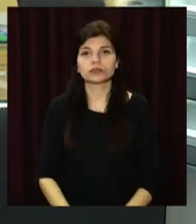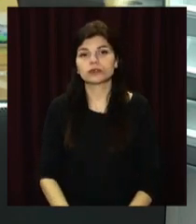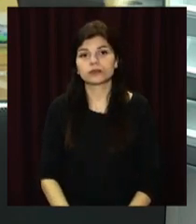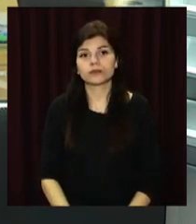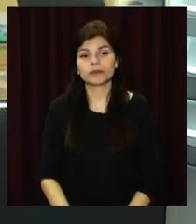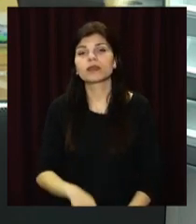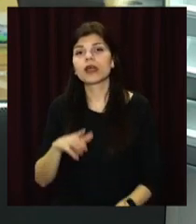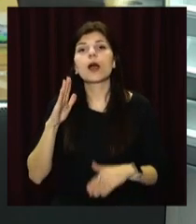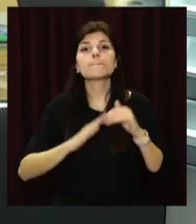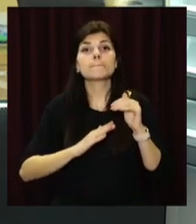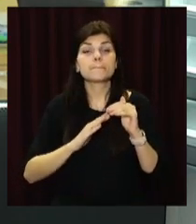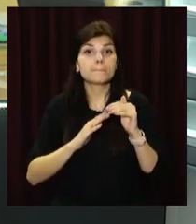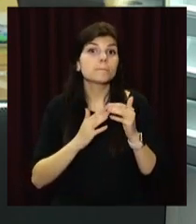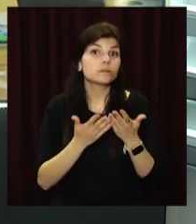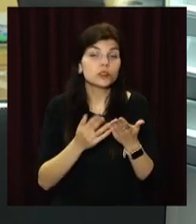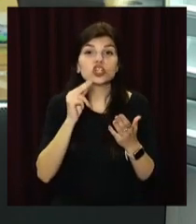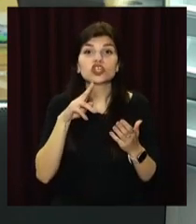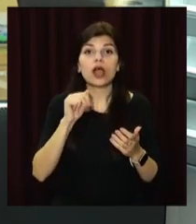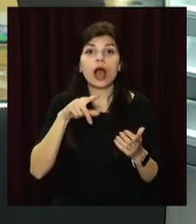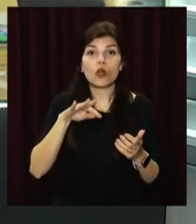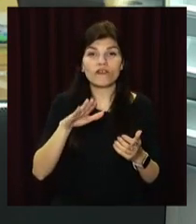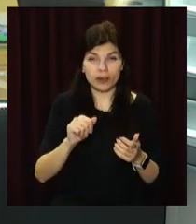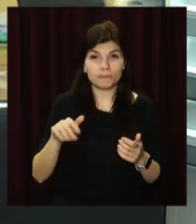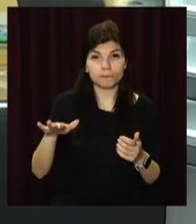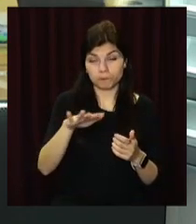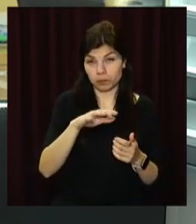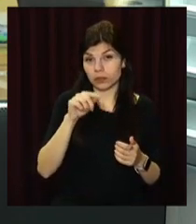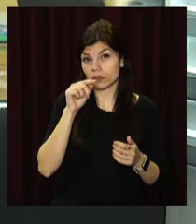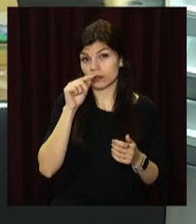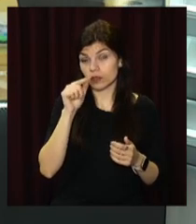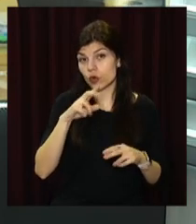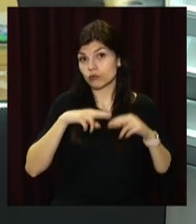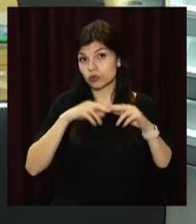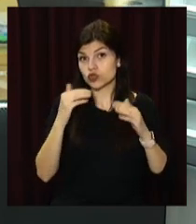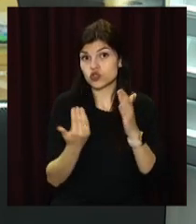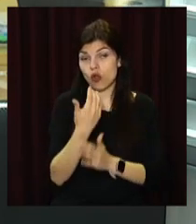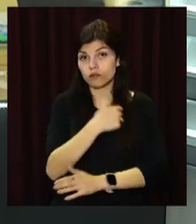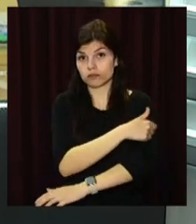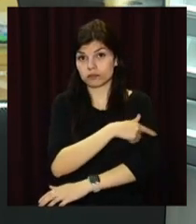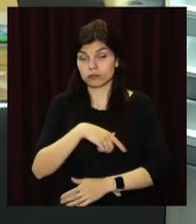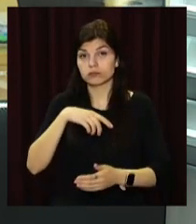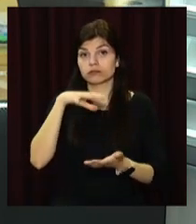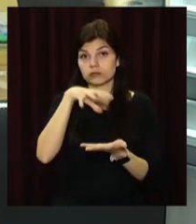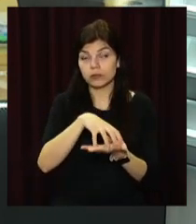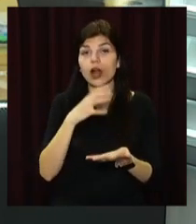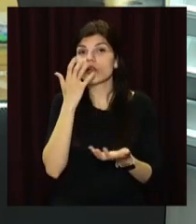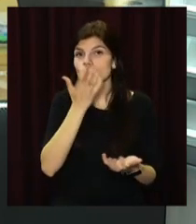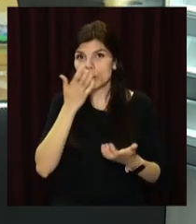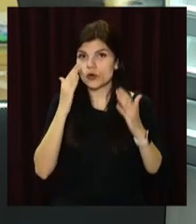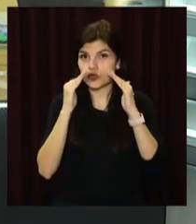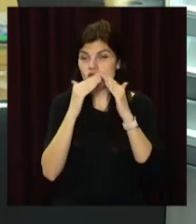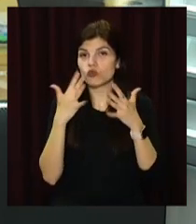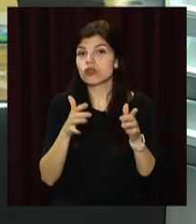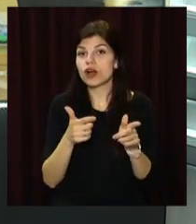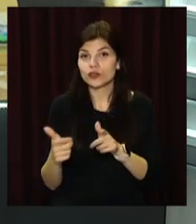Практично на фініші. У Чкаловому на Нікопольщині завершують будівництво нової амбулаторії. Утеплена та комфортна будівля вже